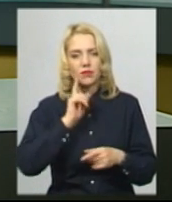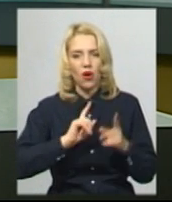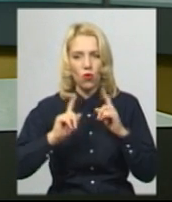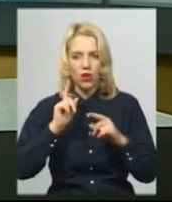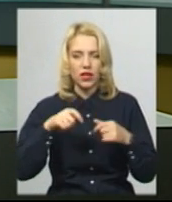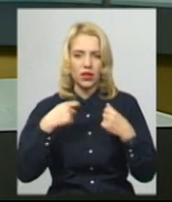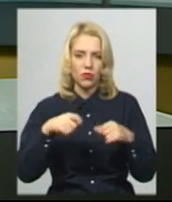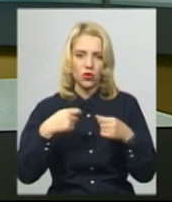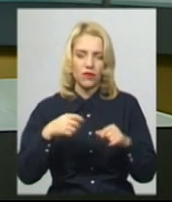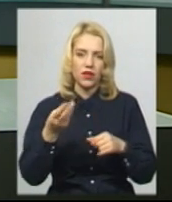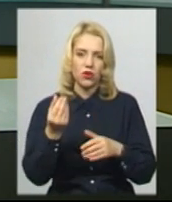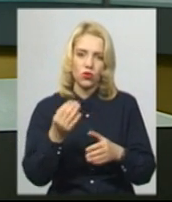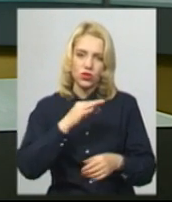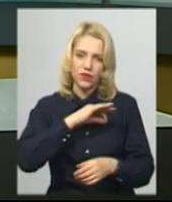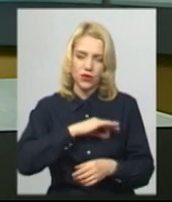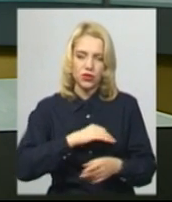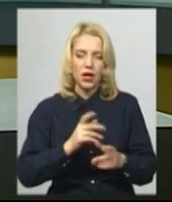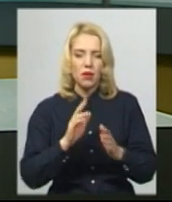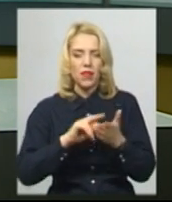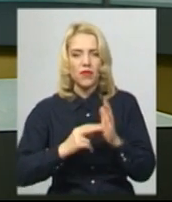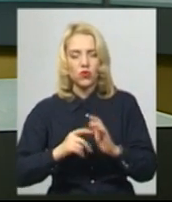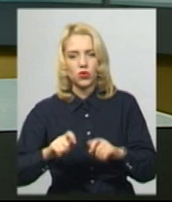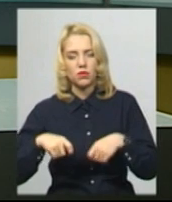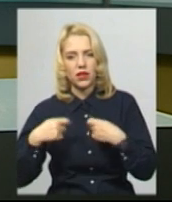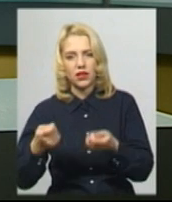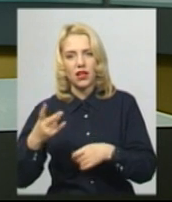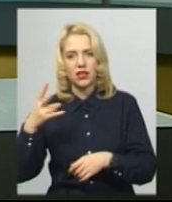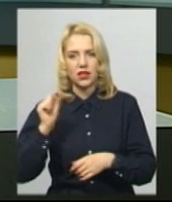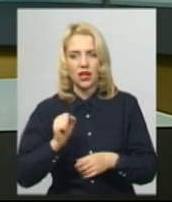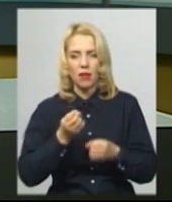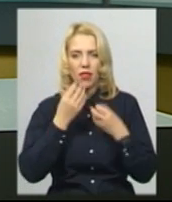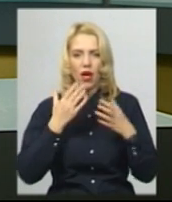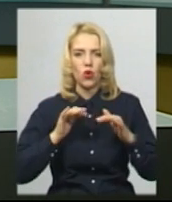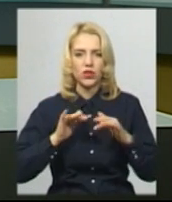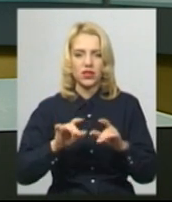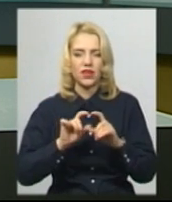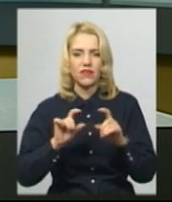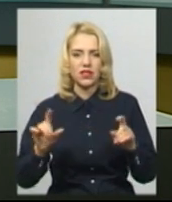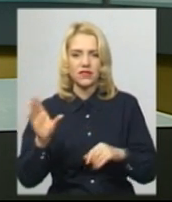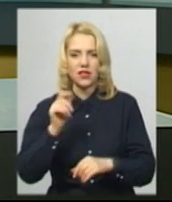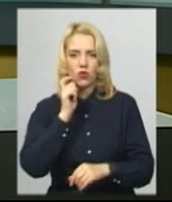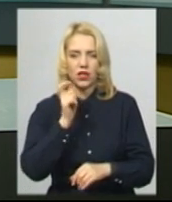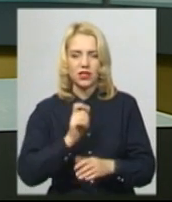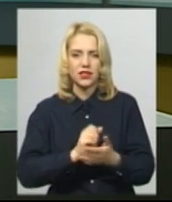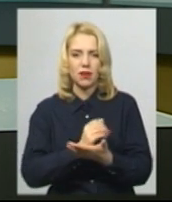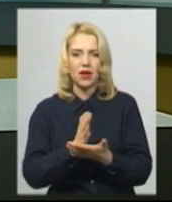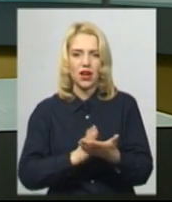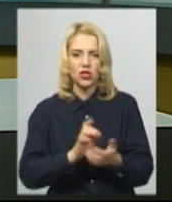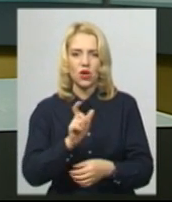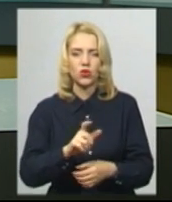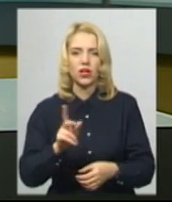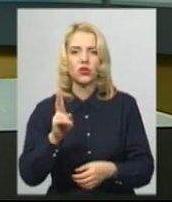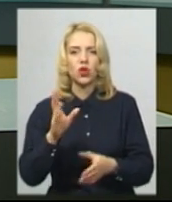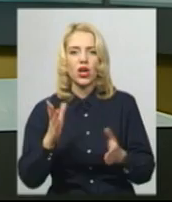Виручені кошти планують передати на підтримку Хмельницького обласного благодійного відділення «Всеукраїнська мережа людей, які живуть з